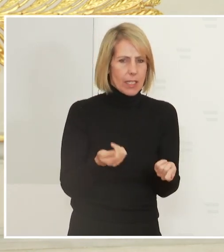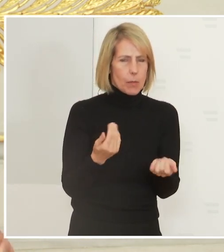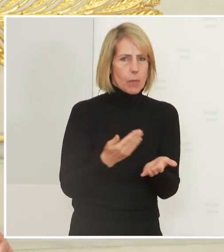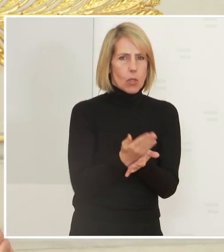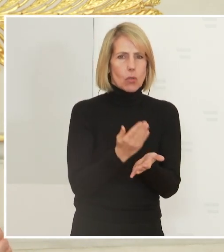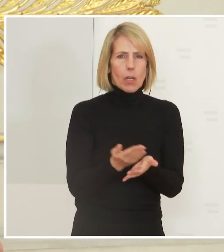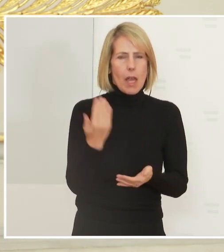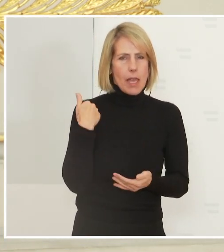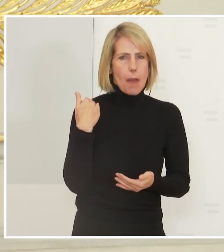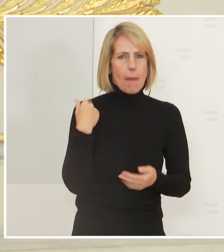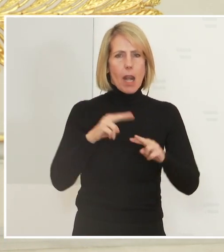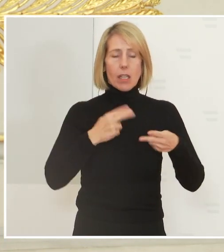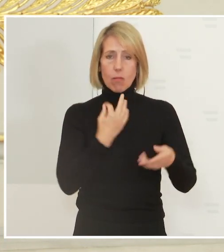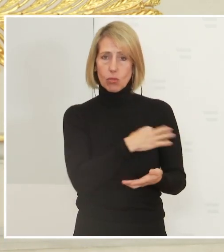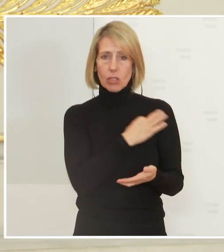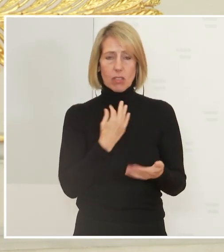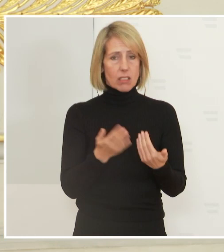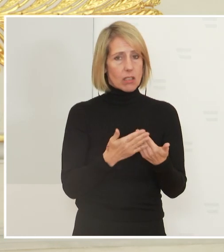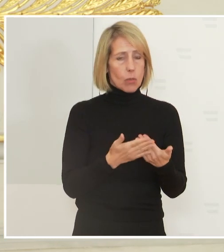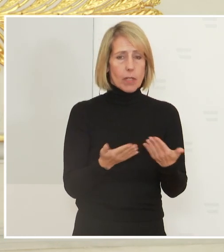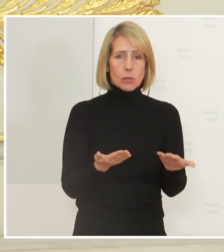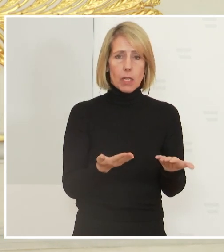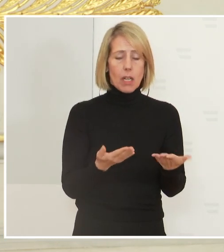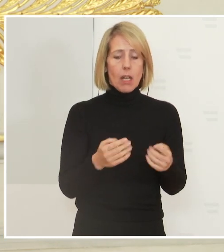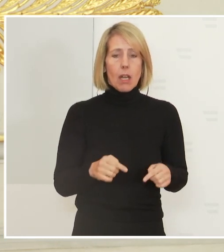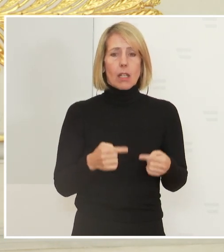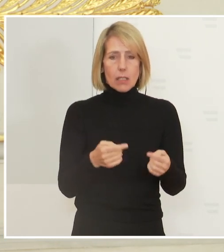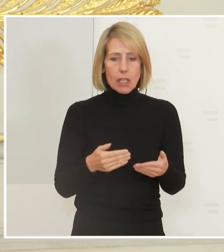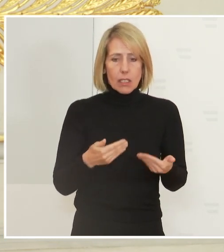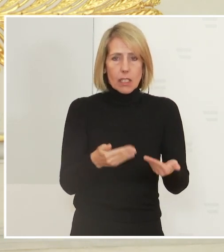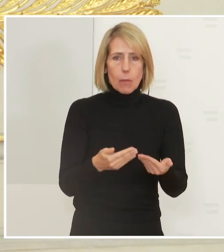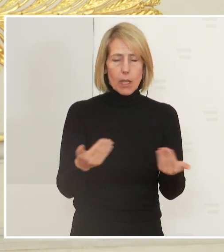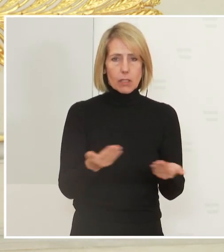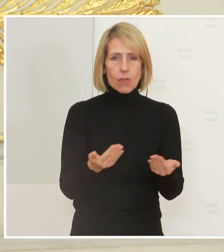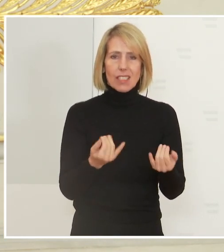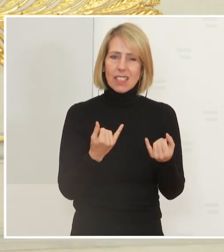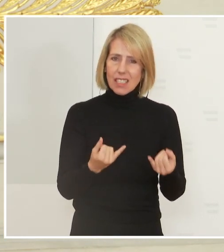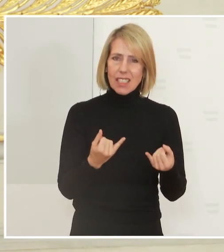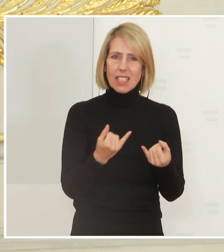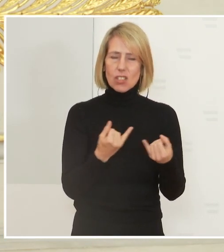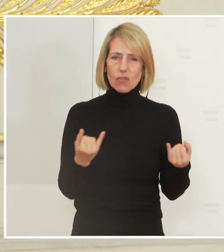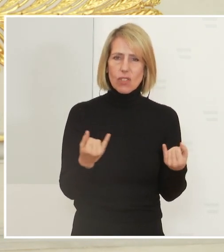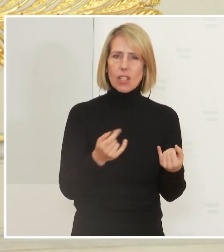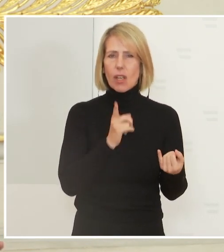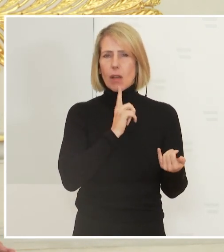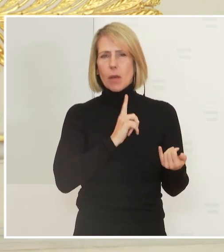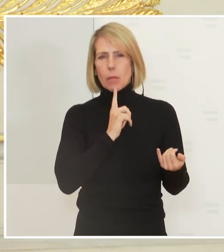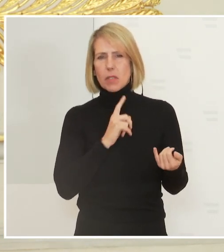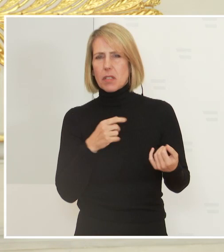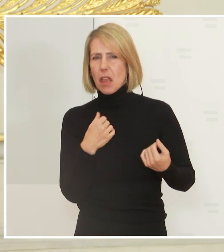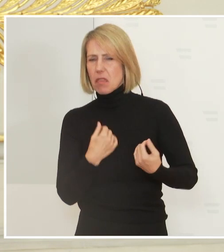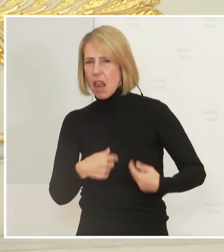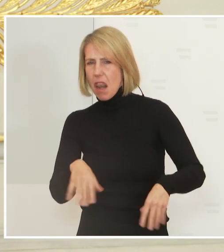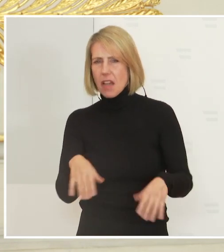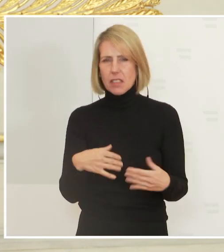ehemaligen Bundeskanzler gegeben hat, das möglicherweise auch dazu geführt hat, dass so etwas wie eine gewisse Lässigkeit